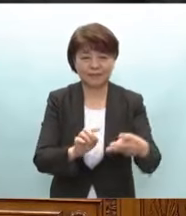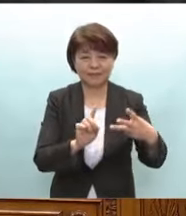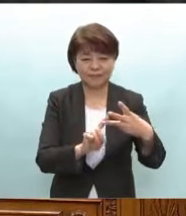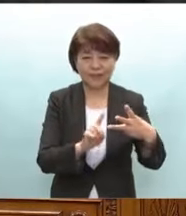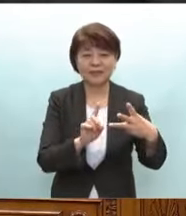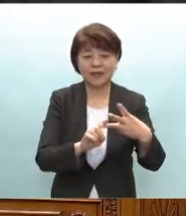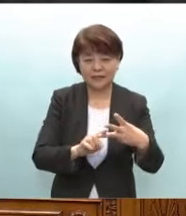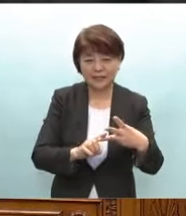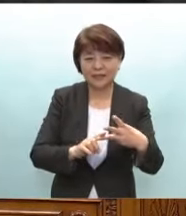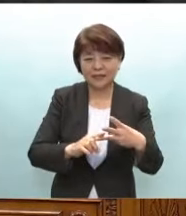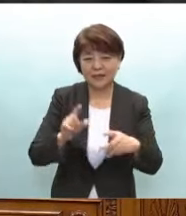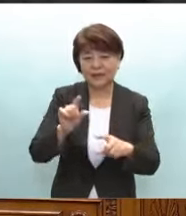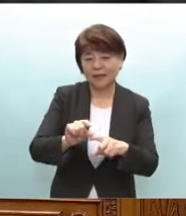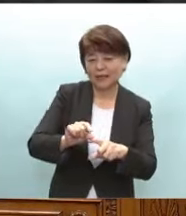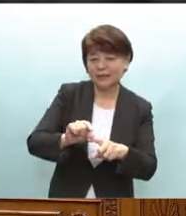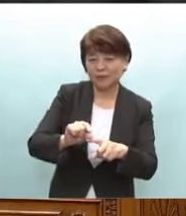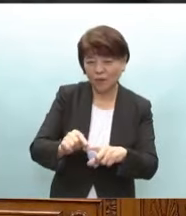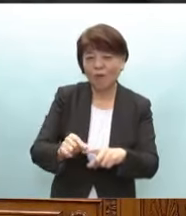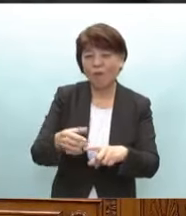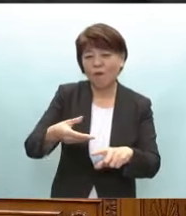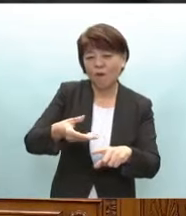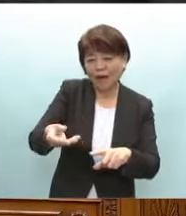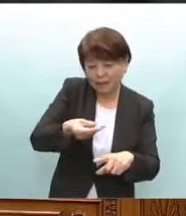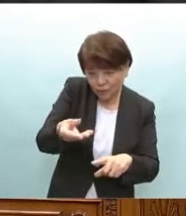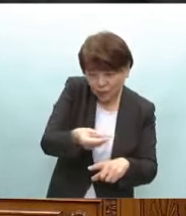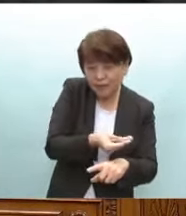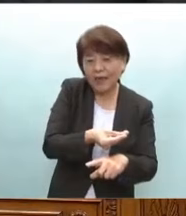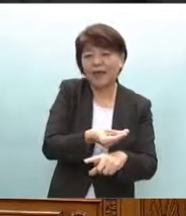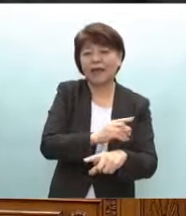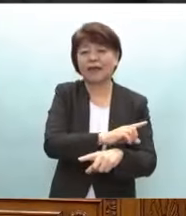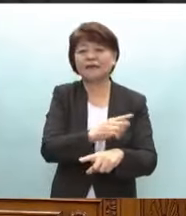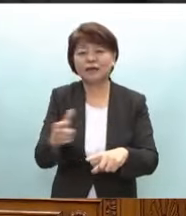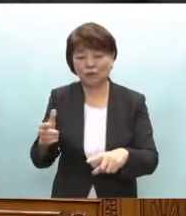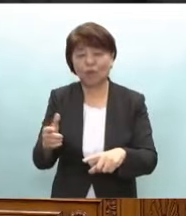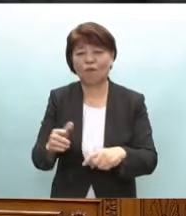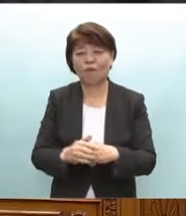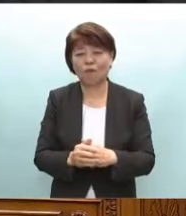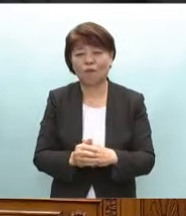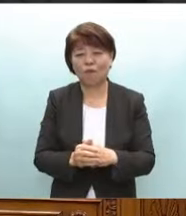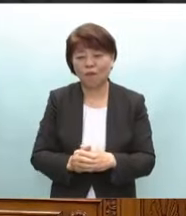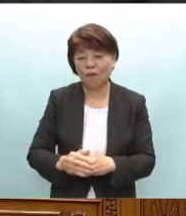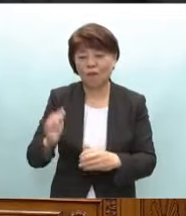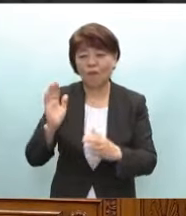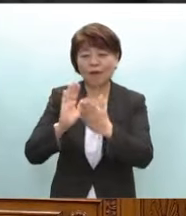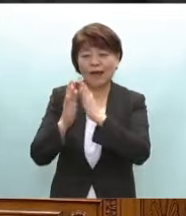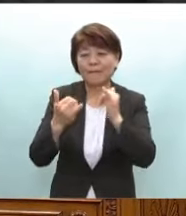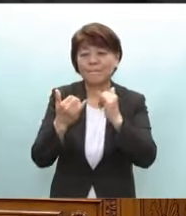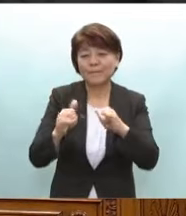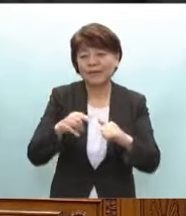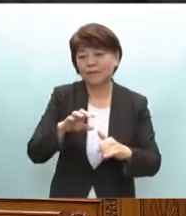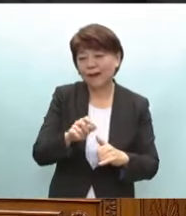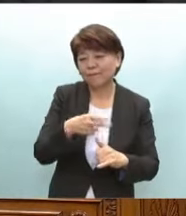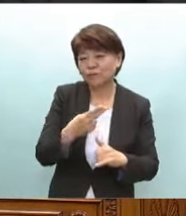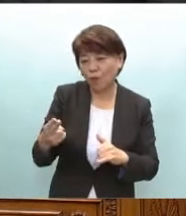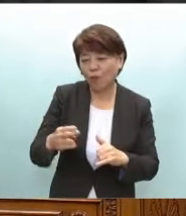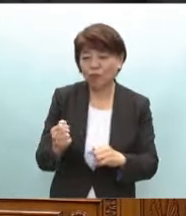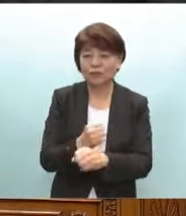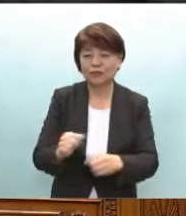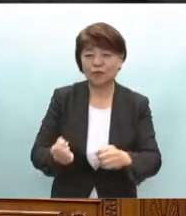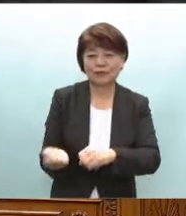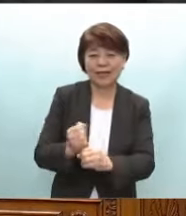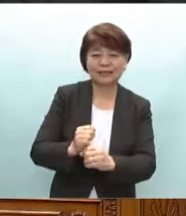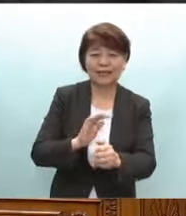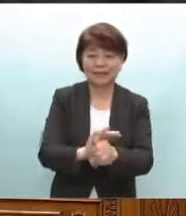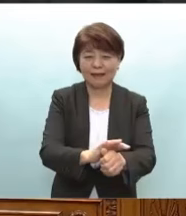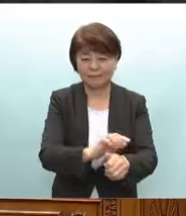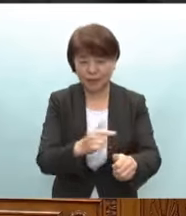害復旧貸付や返済猶予再建買取や出資の可能な官民ファンドによる事業再生支援などの資金売り支